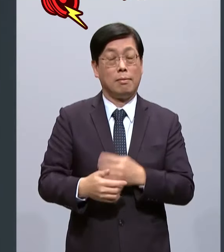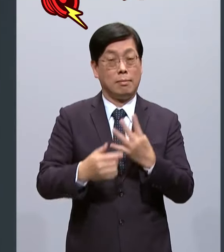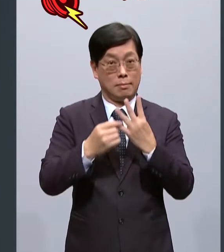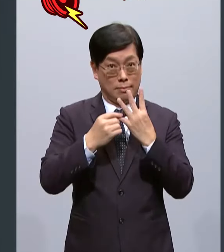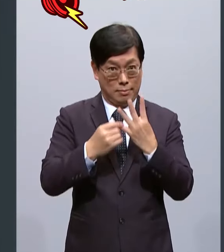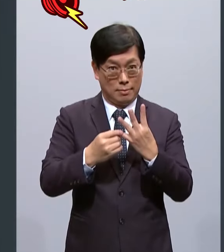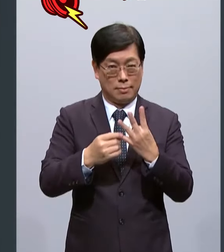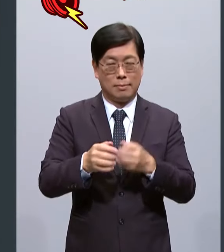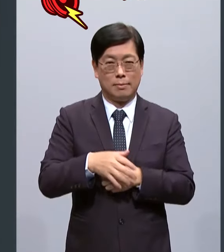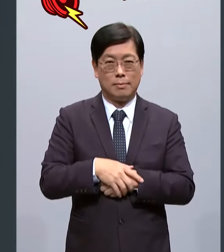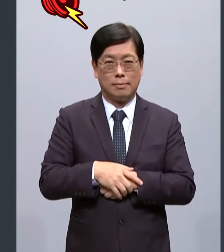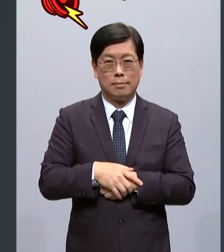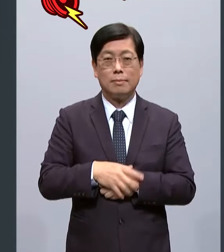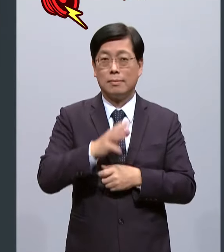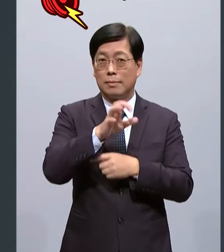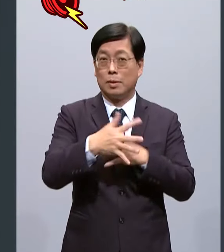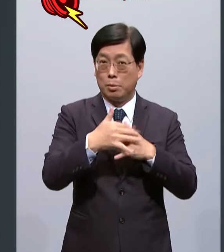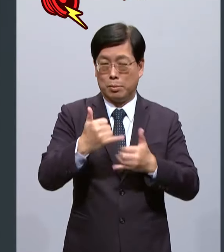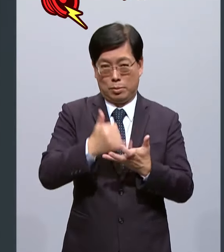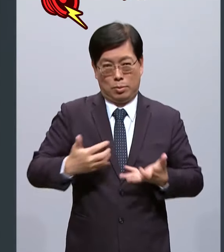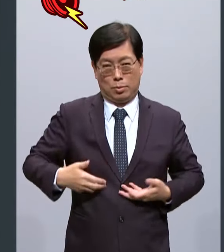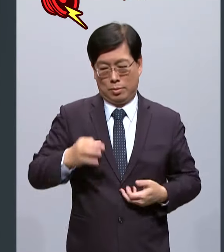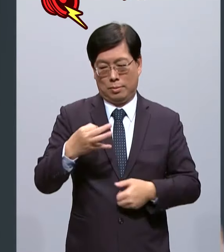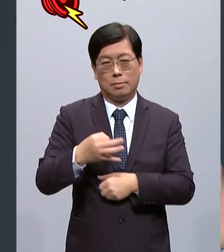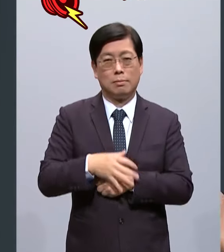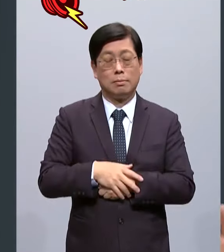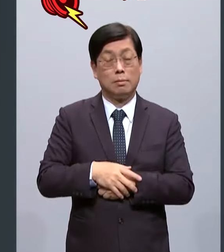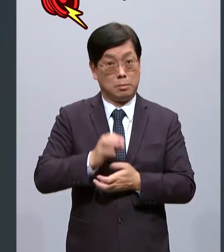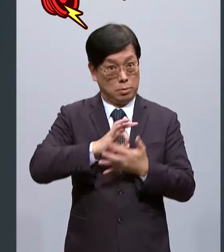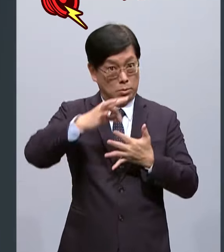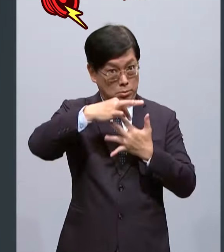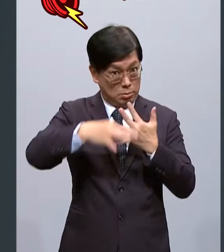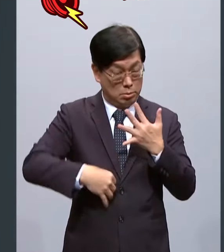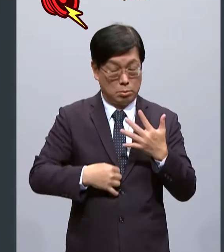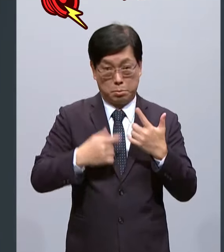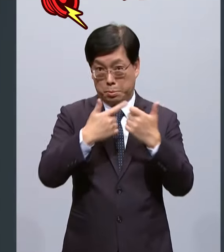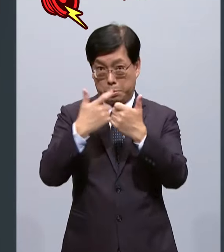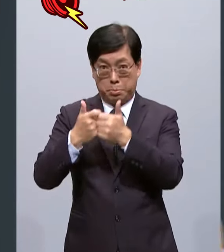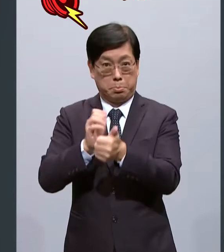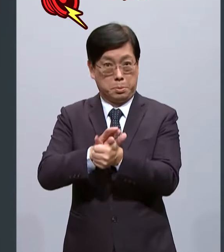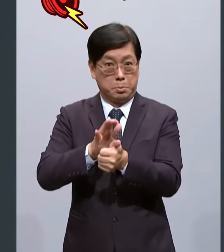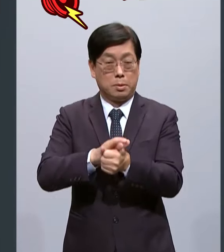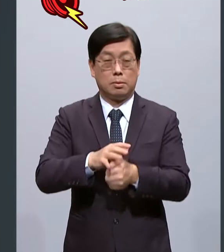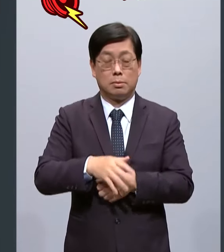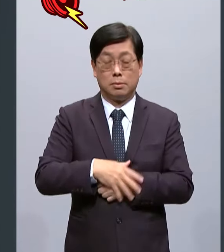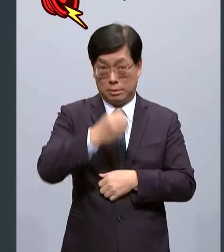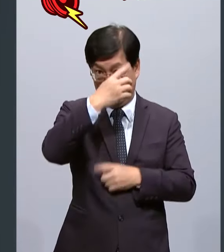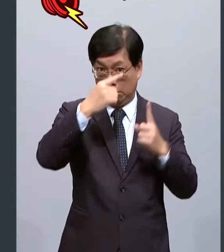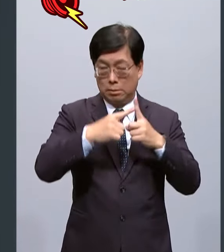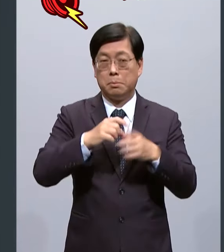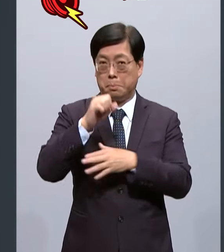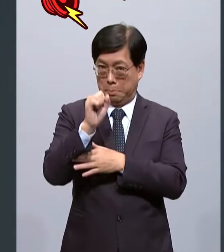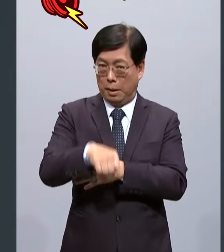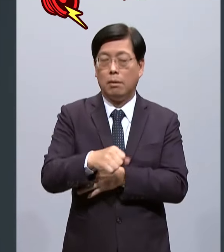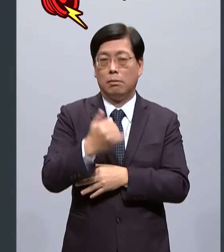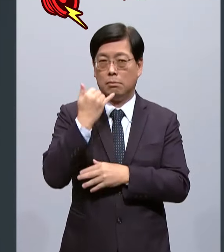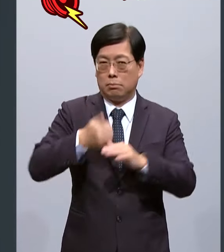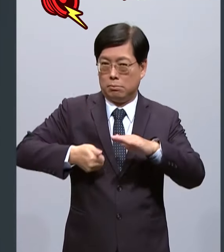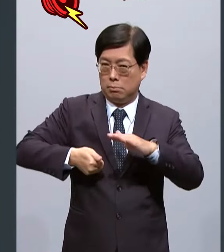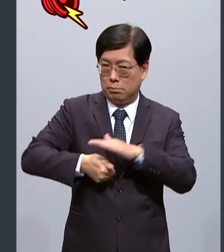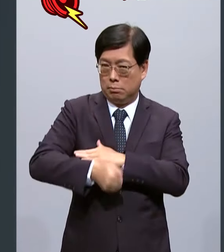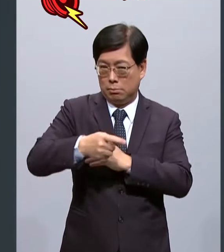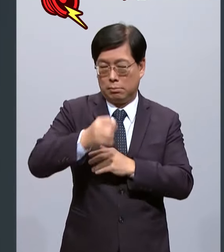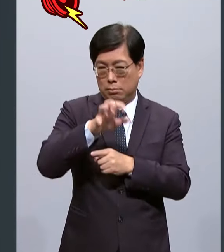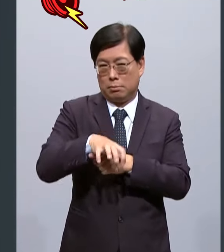也推动了农民的退休金用制度性保障让年轻人愿意进到农业